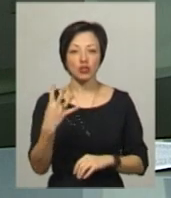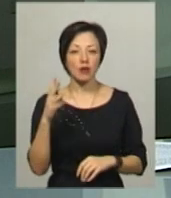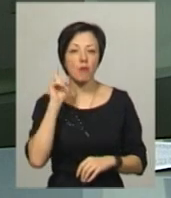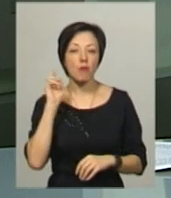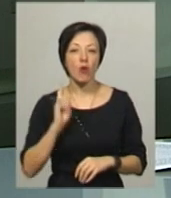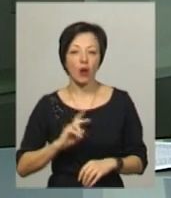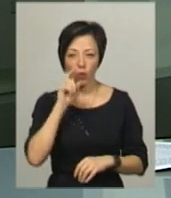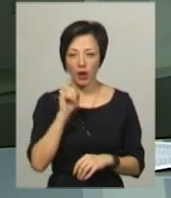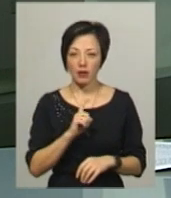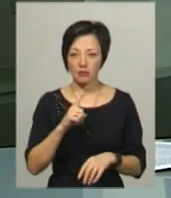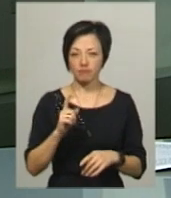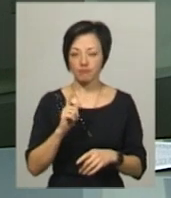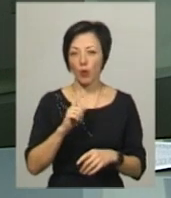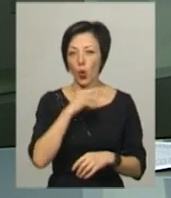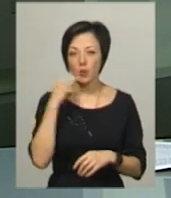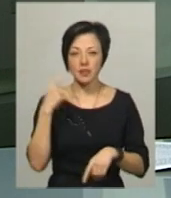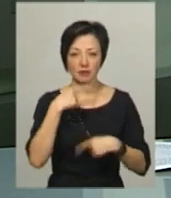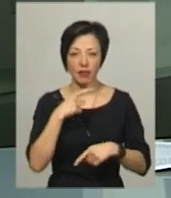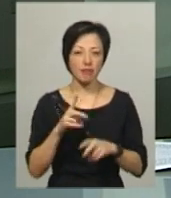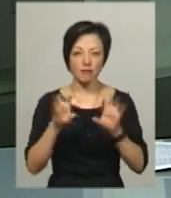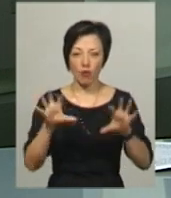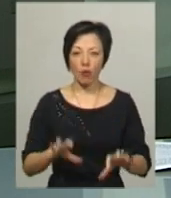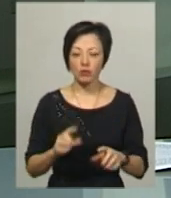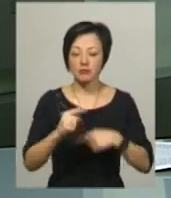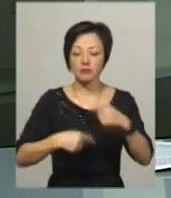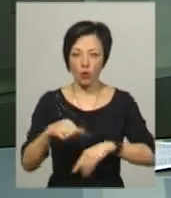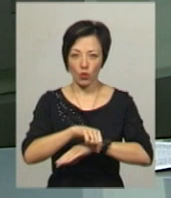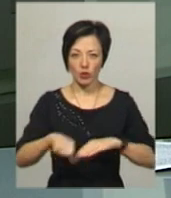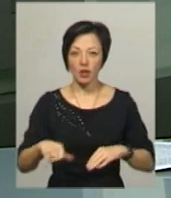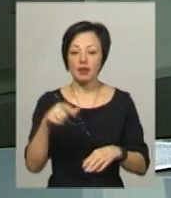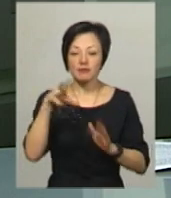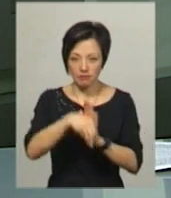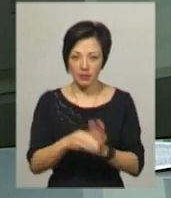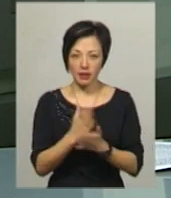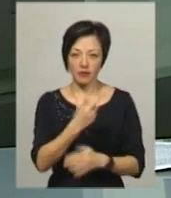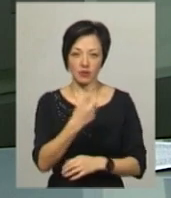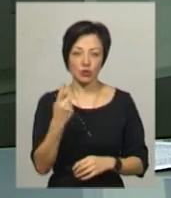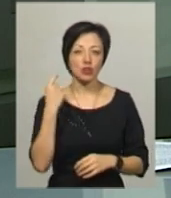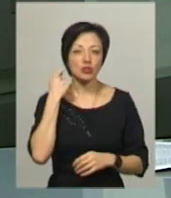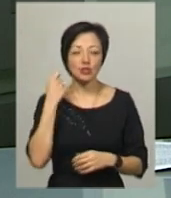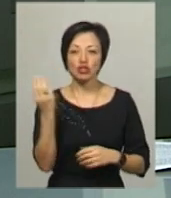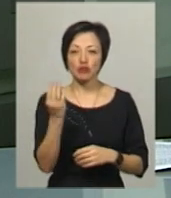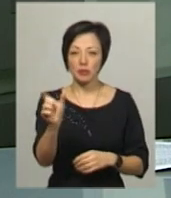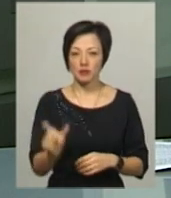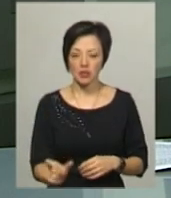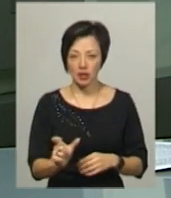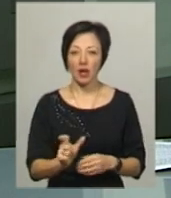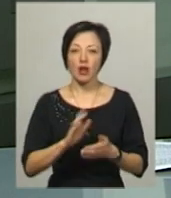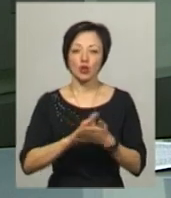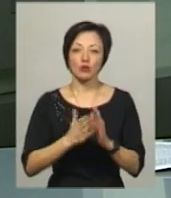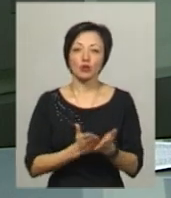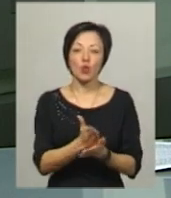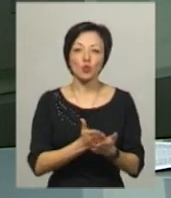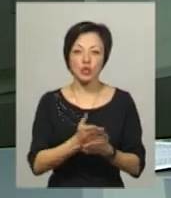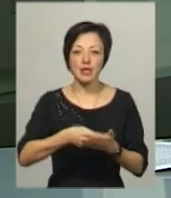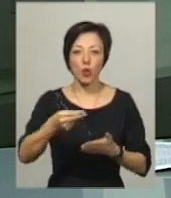закидають незаконний перетин кордону. Серед захоплених українців – 21-річний шепетівчанин Сергій Цибізов. Хлопець служить за контрактом